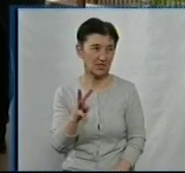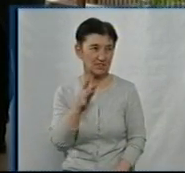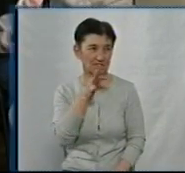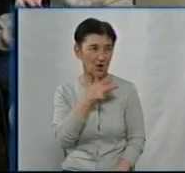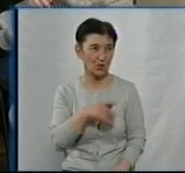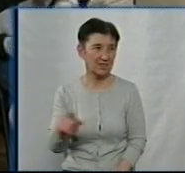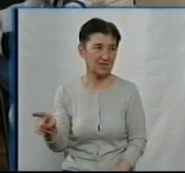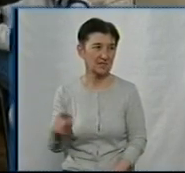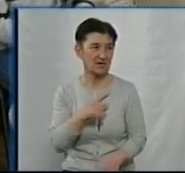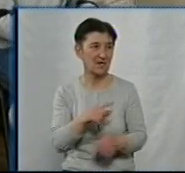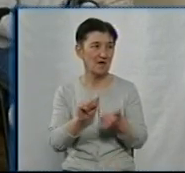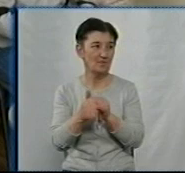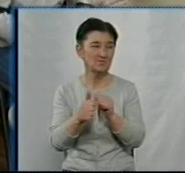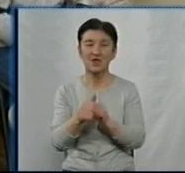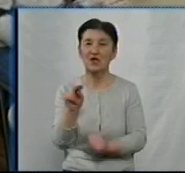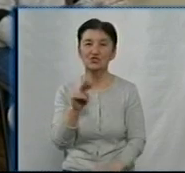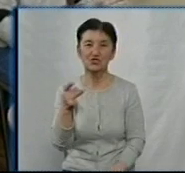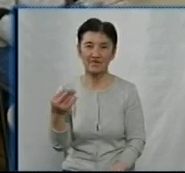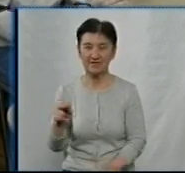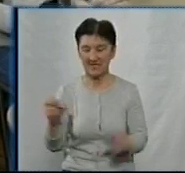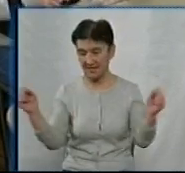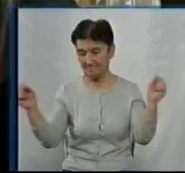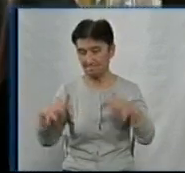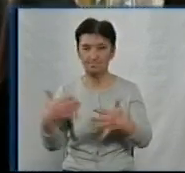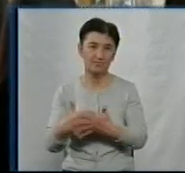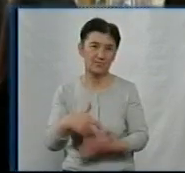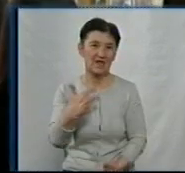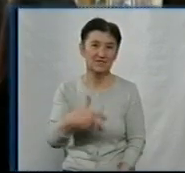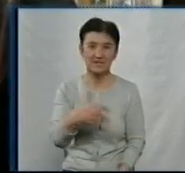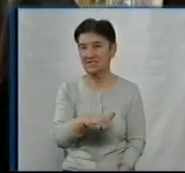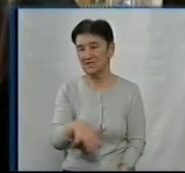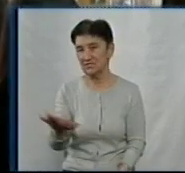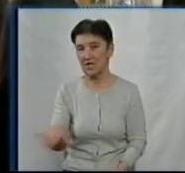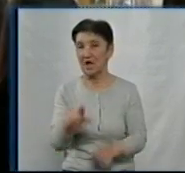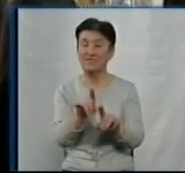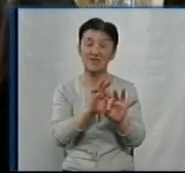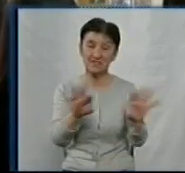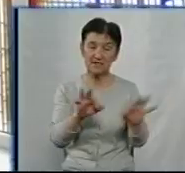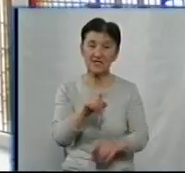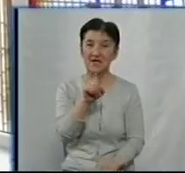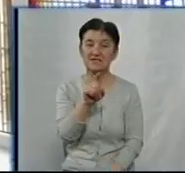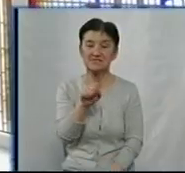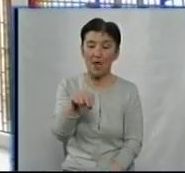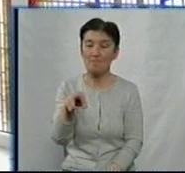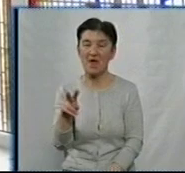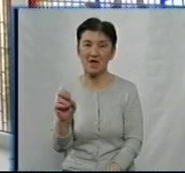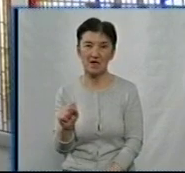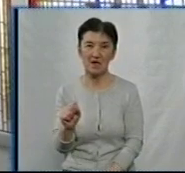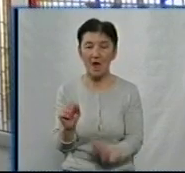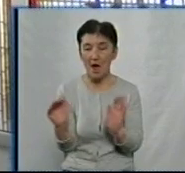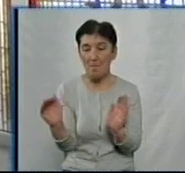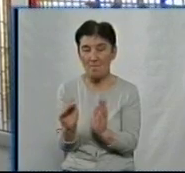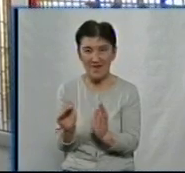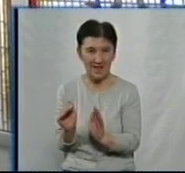обласної бібліотеки імені Дмитра Чижевського зібралися три десятки людей. Віталій Запека розповідає, про що книжка. Маленьке Цуциня